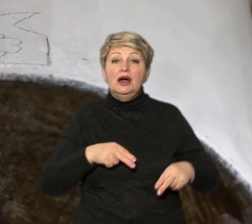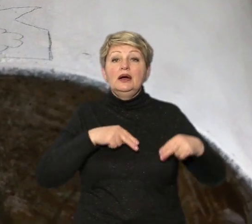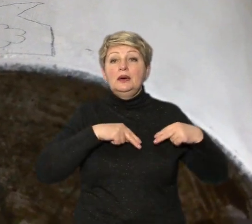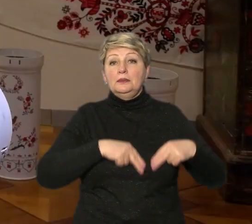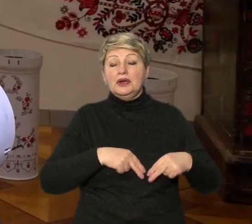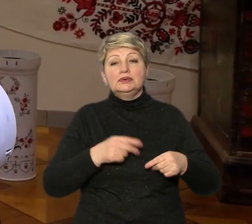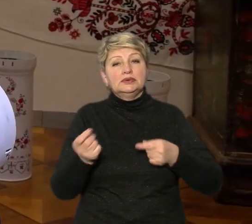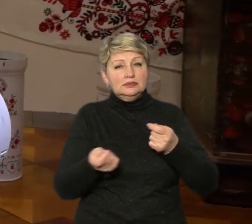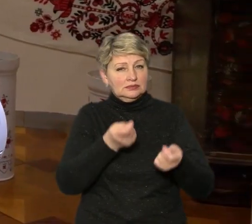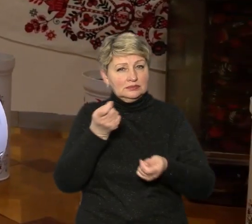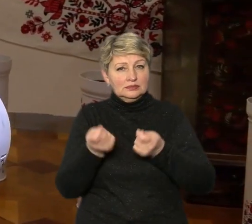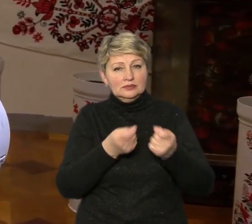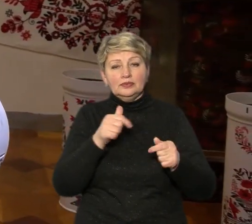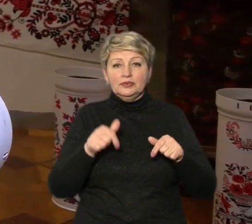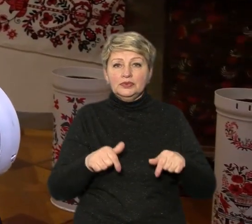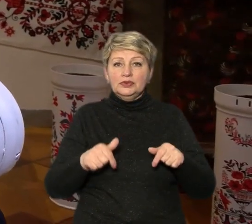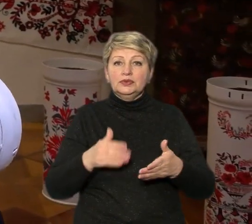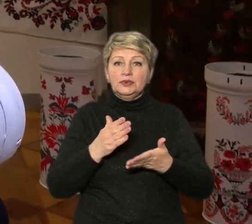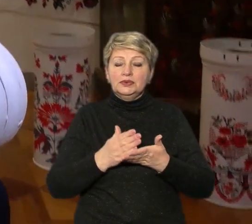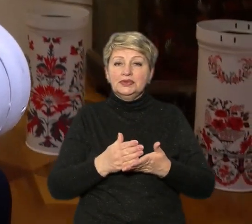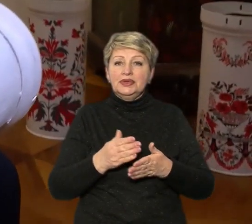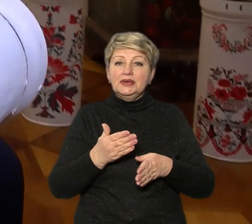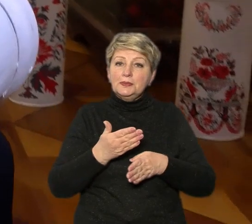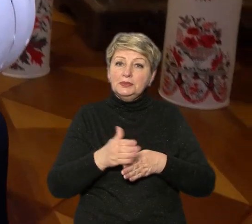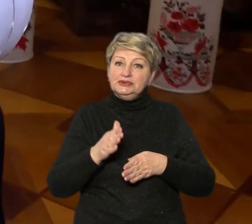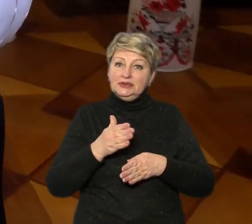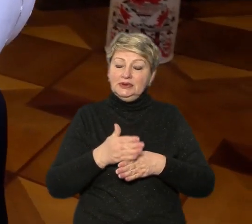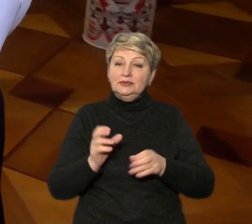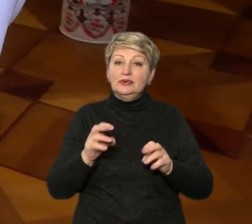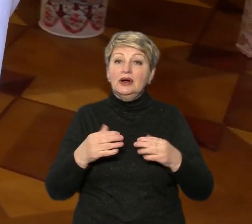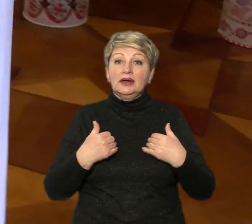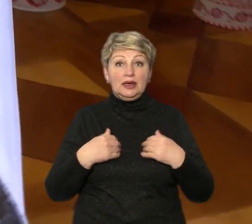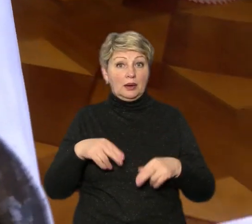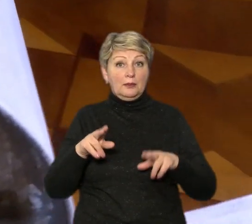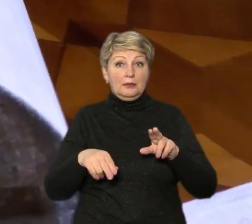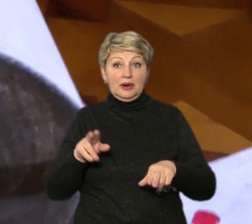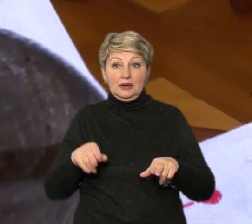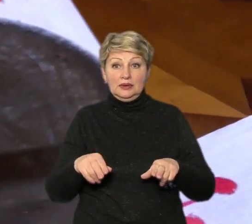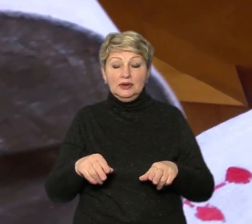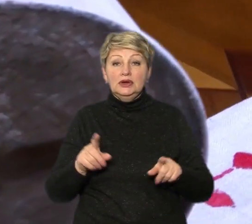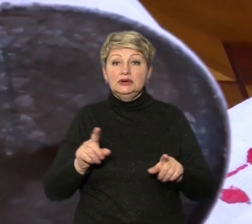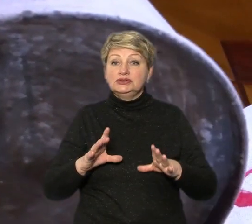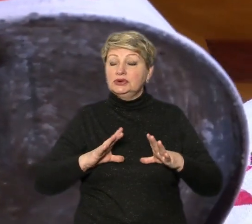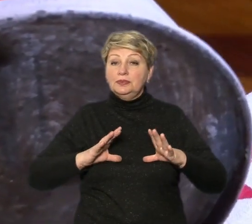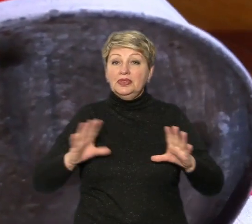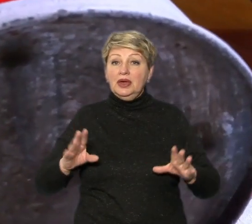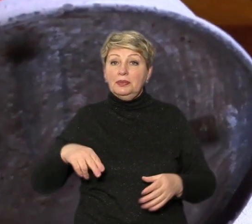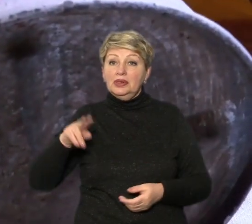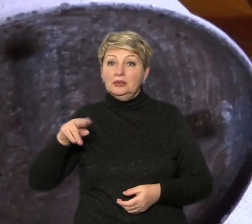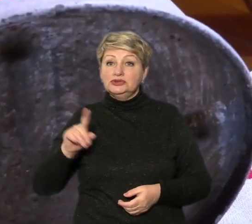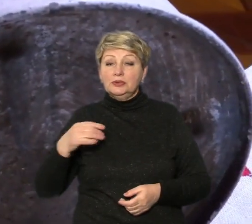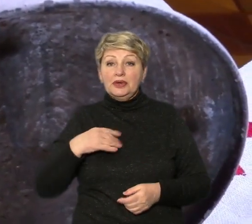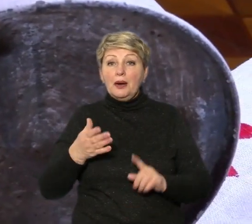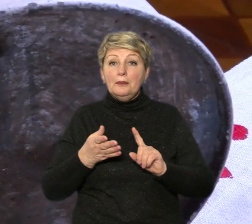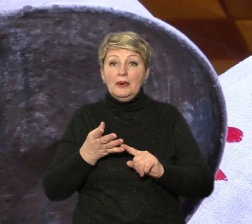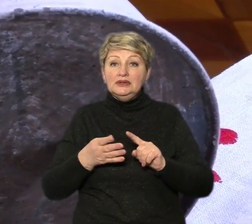кропітка. Тут є така певна послідовність, як я малюю, щоб з цієї сторони не було фарби, щоб я пальцями не